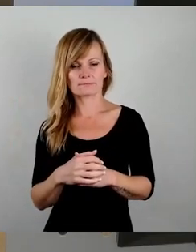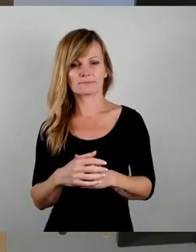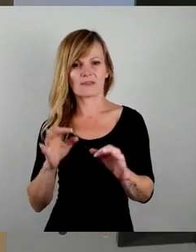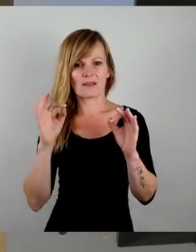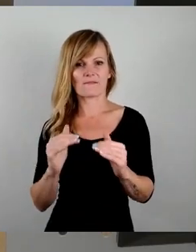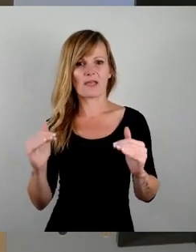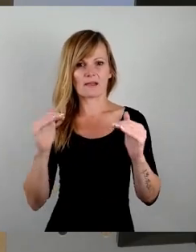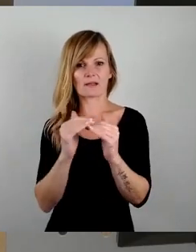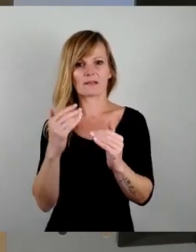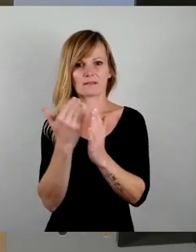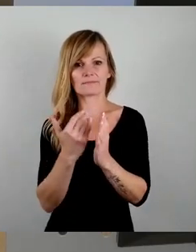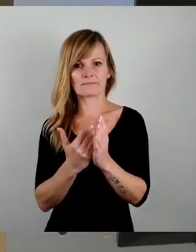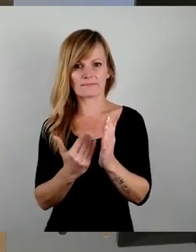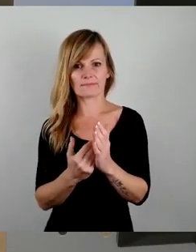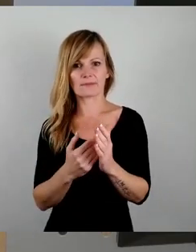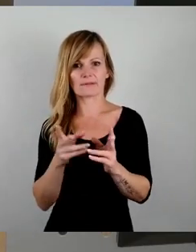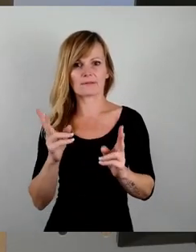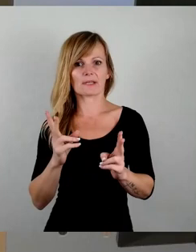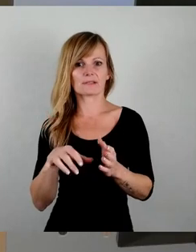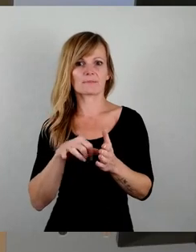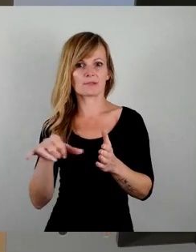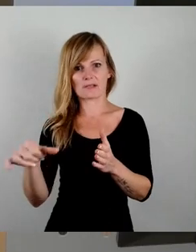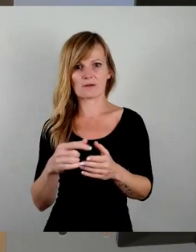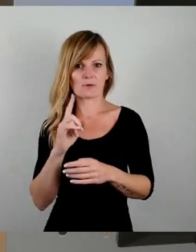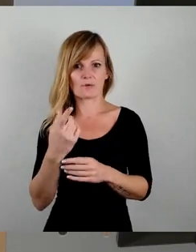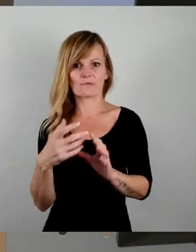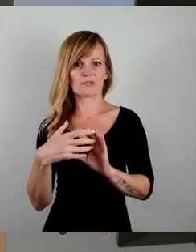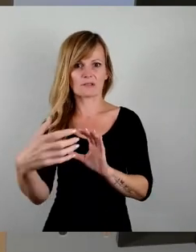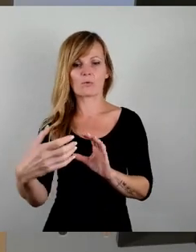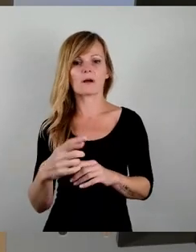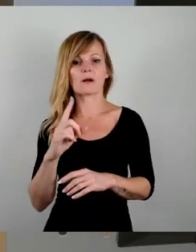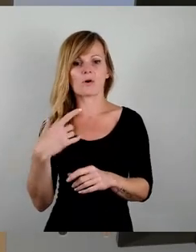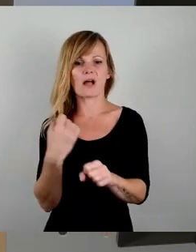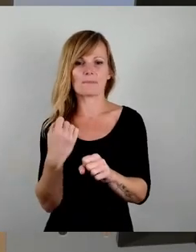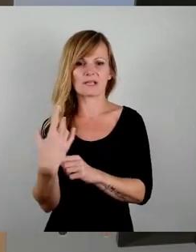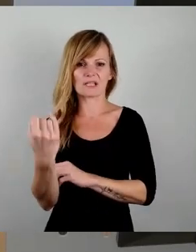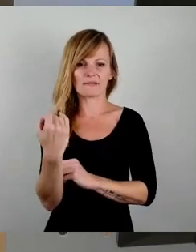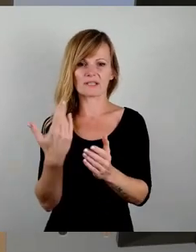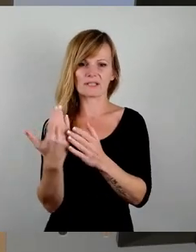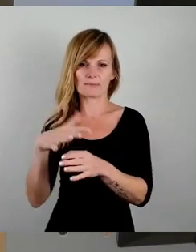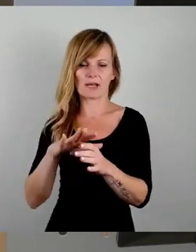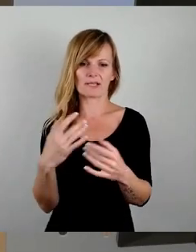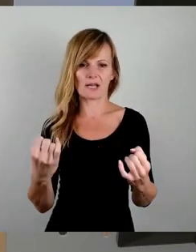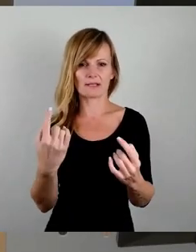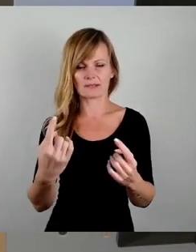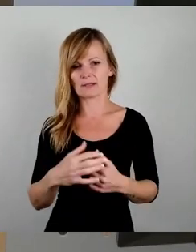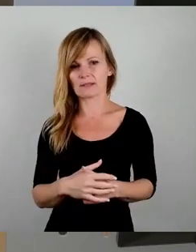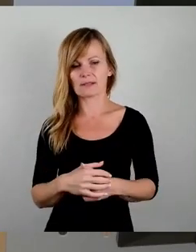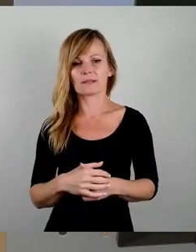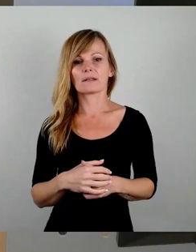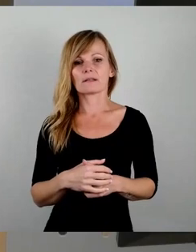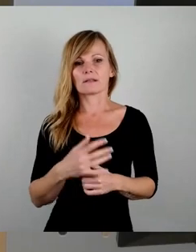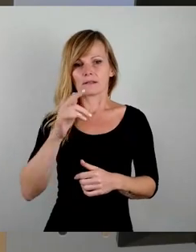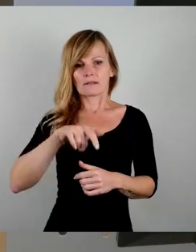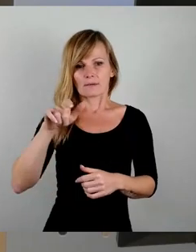eine faire tarifgerechte Bezahlung, wird auch auf Dauer Arbeitskräfte in diesem Bereich halten. Das heißt, die Personalkosten